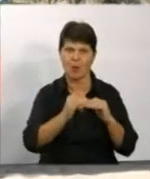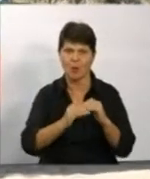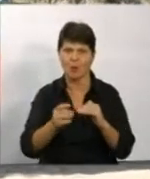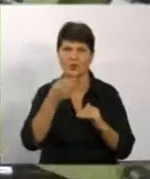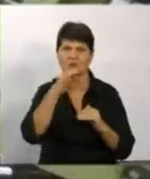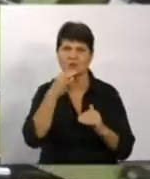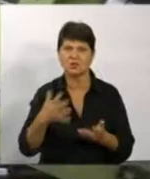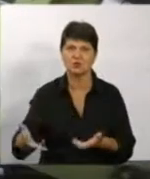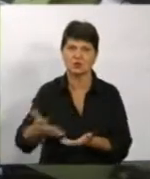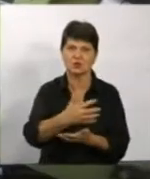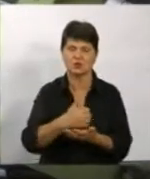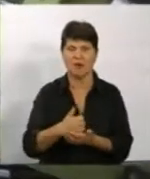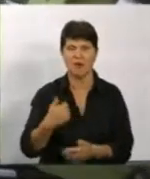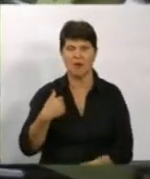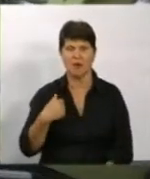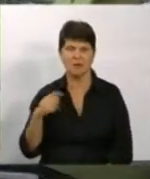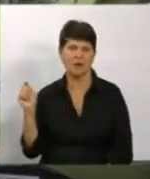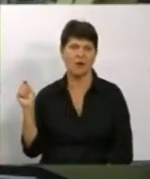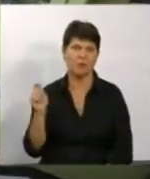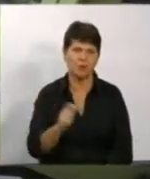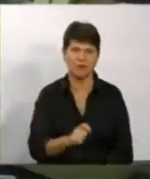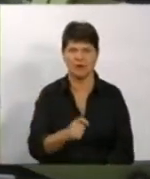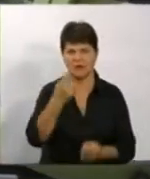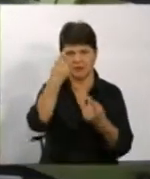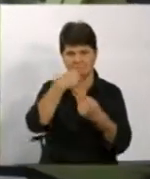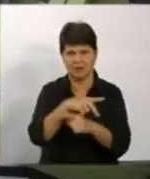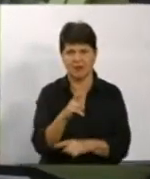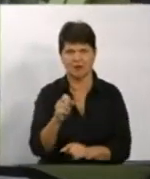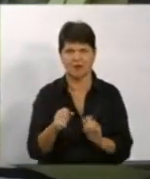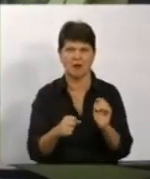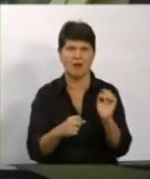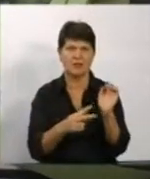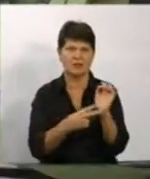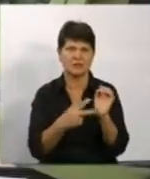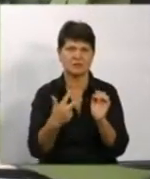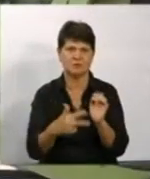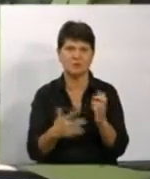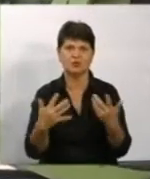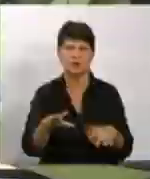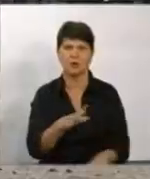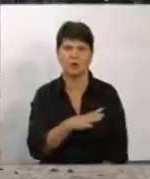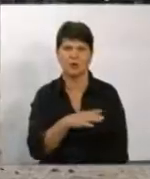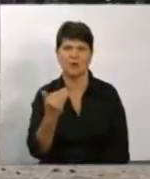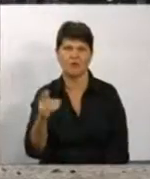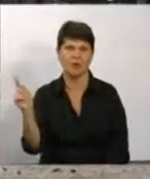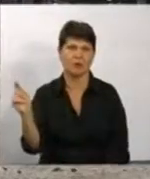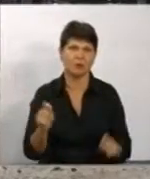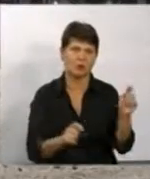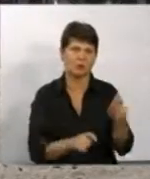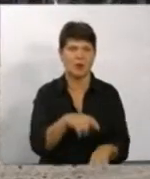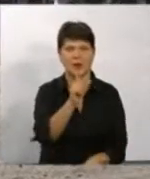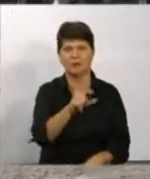соняшник. Я приїхав, воно техніка стояла, вже був я 8-го тут, вже техніка була. А вони тільки поприїжджували. А люди